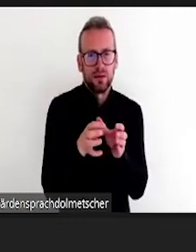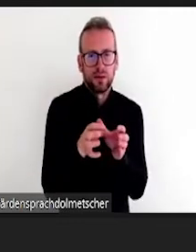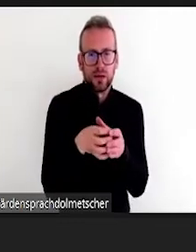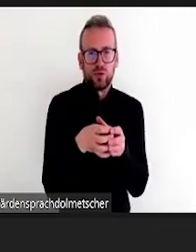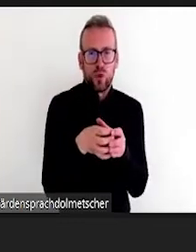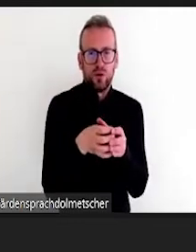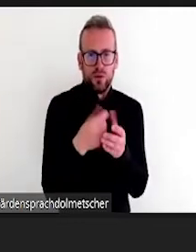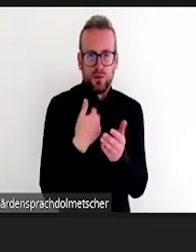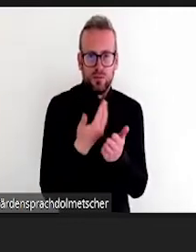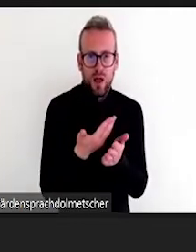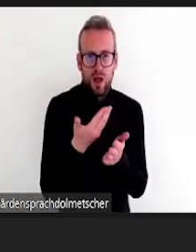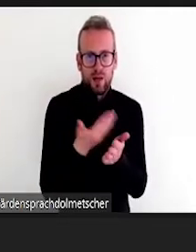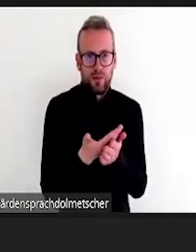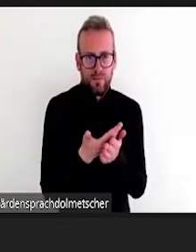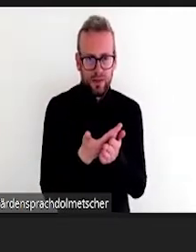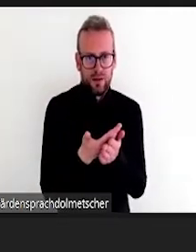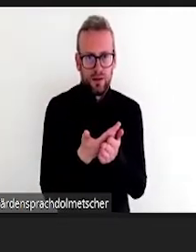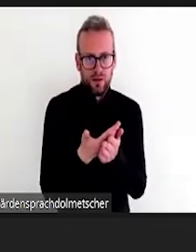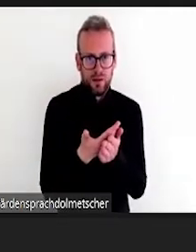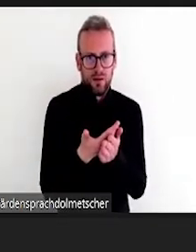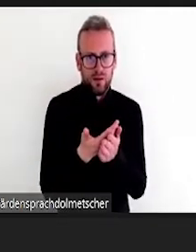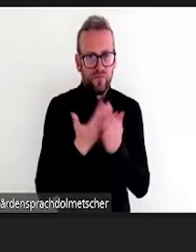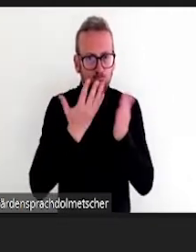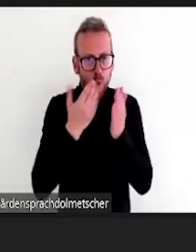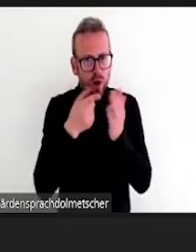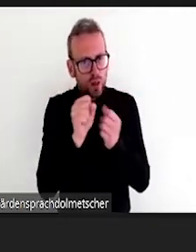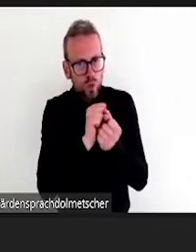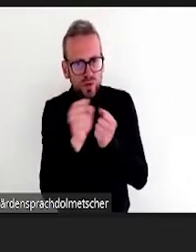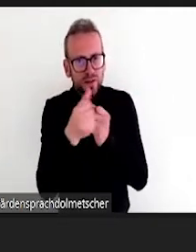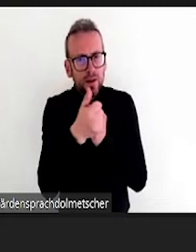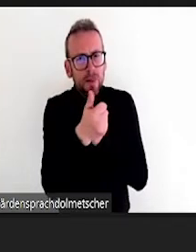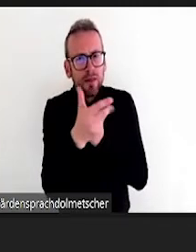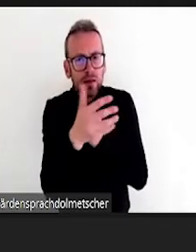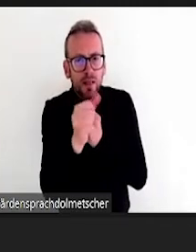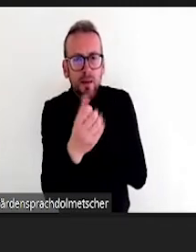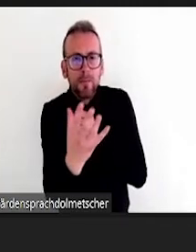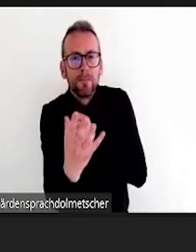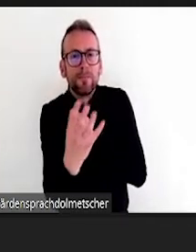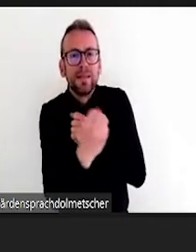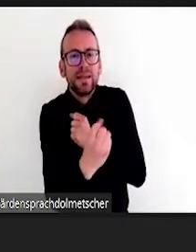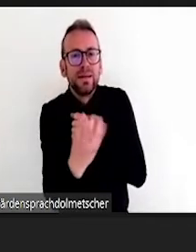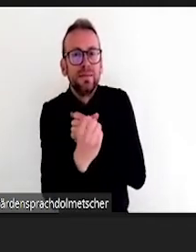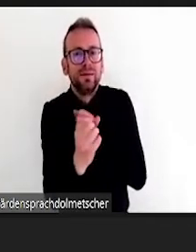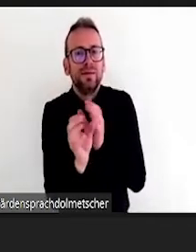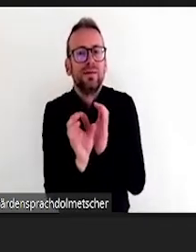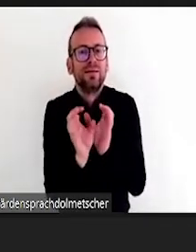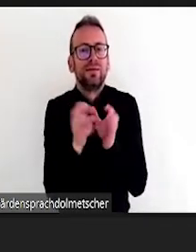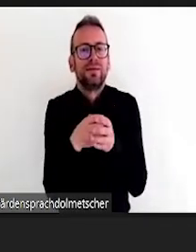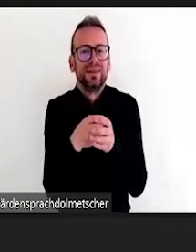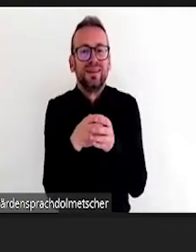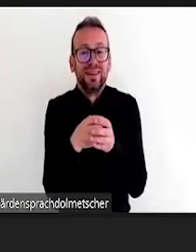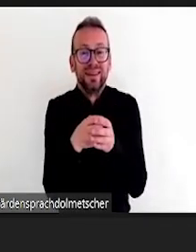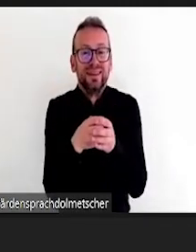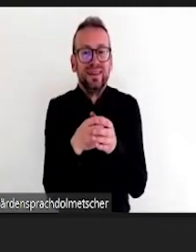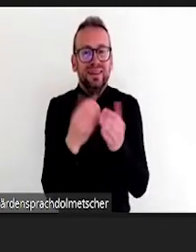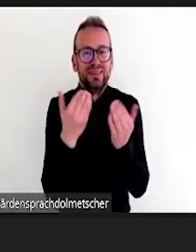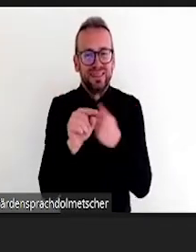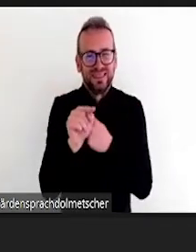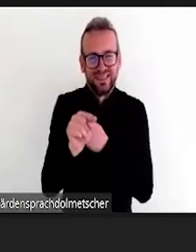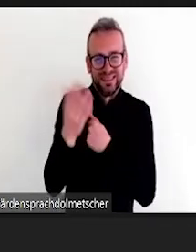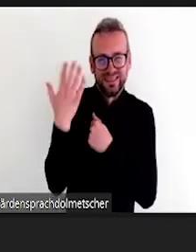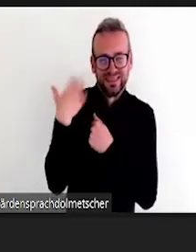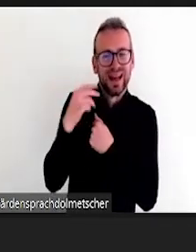weil der ja vielleicht vielen doch nicht so geläufig ist. Was ist damit überhaupt gemeint? Und das andere meint Einstieg wirklich ganz, ganz